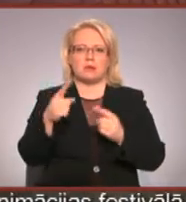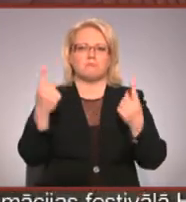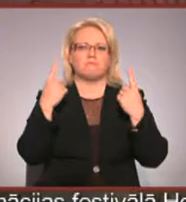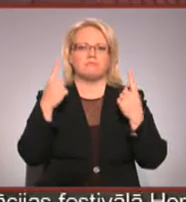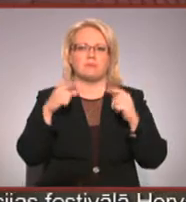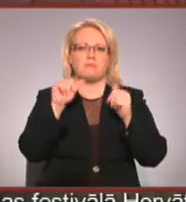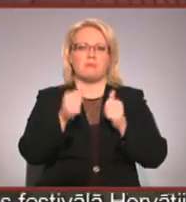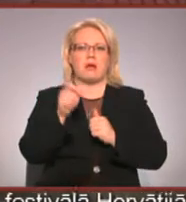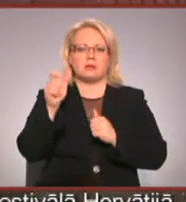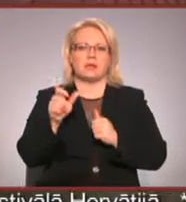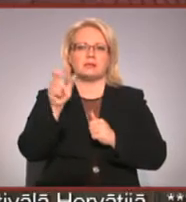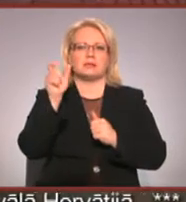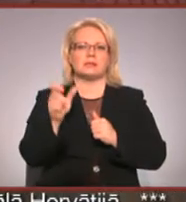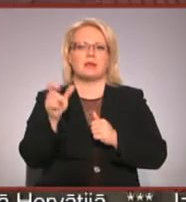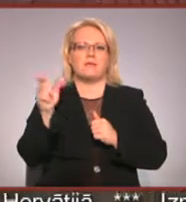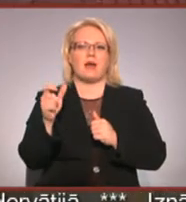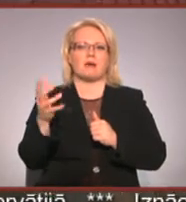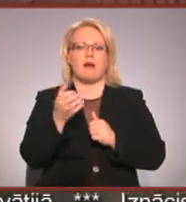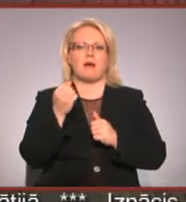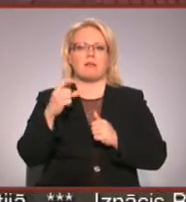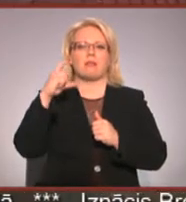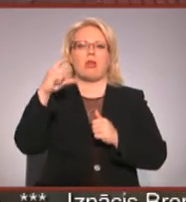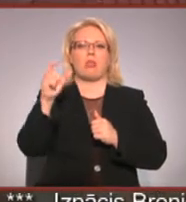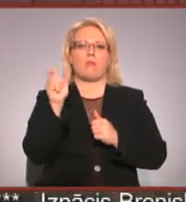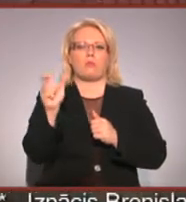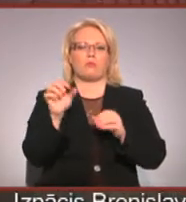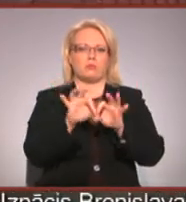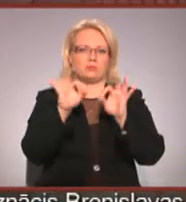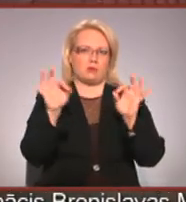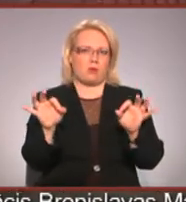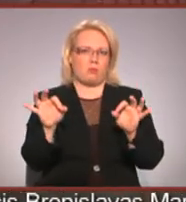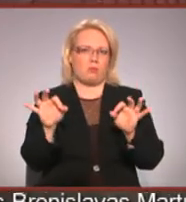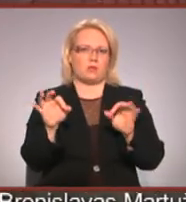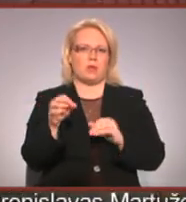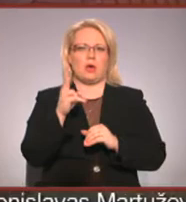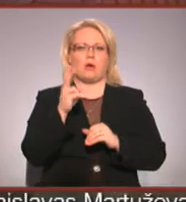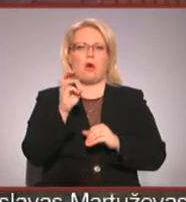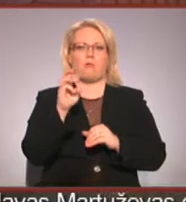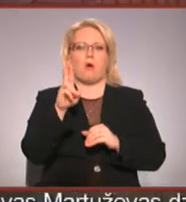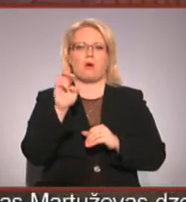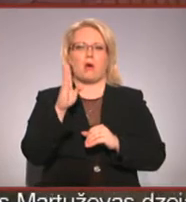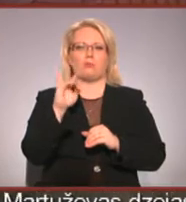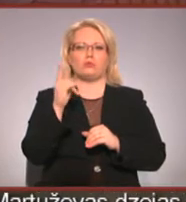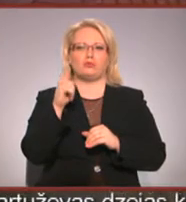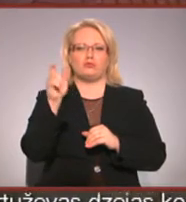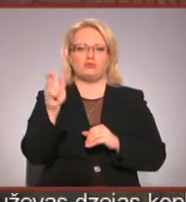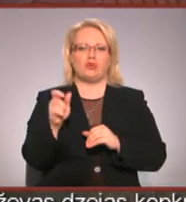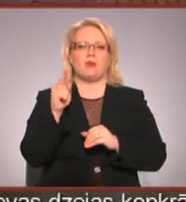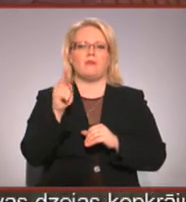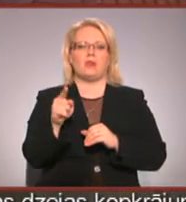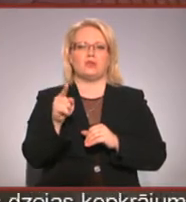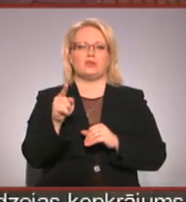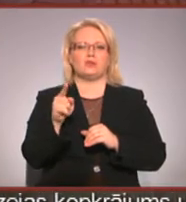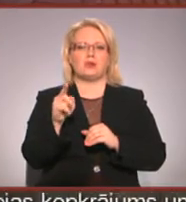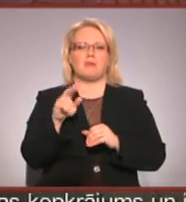Tas ir cilvēki ar lielu burku caklētu. Komora būši, viņš ir pārstavta būto mākslu,